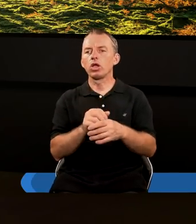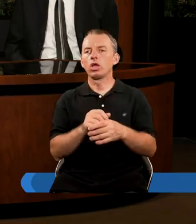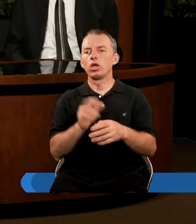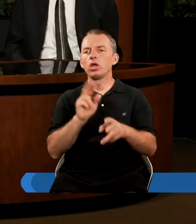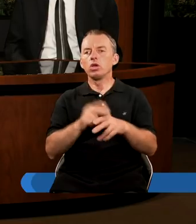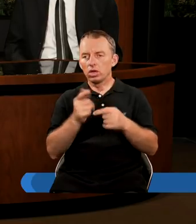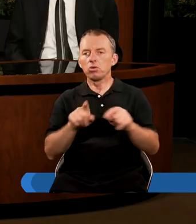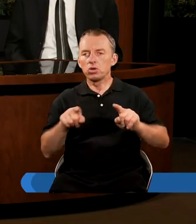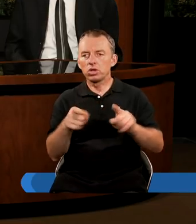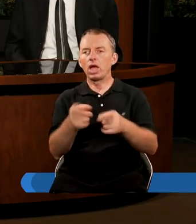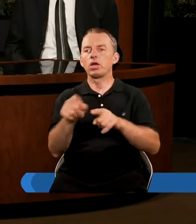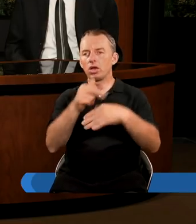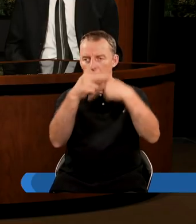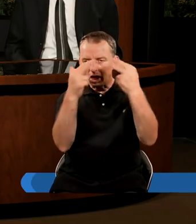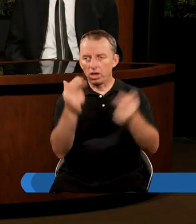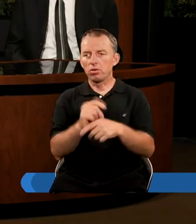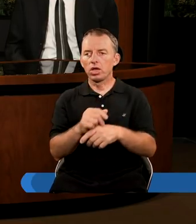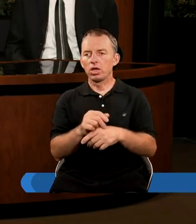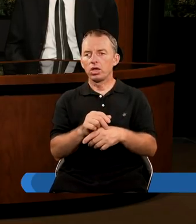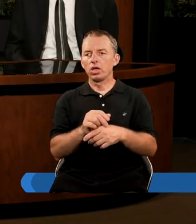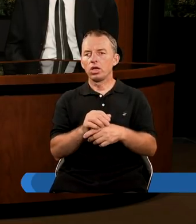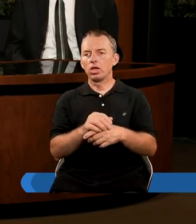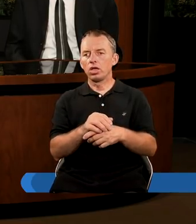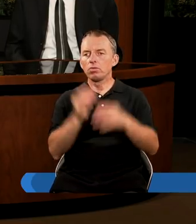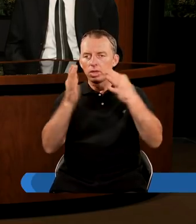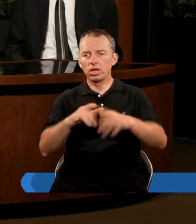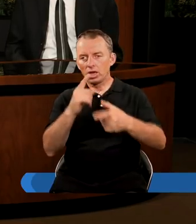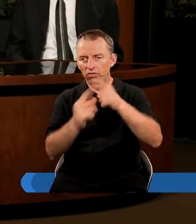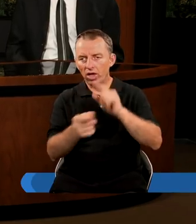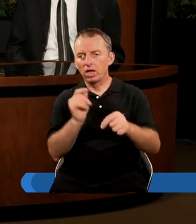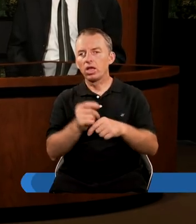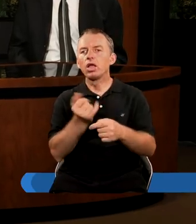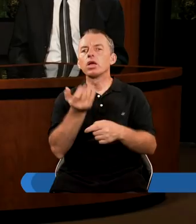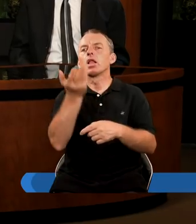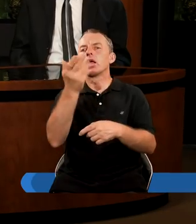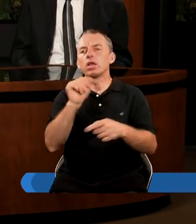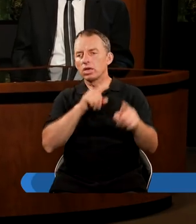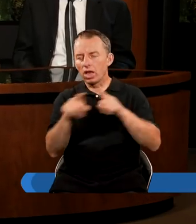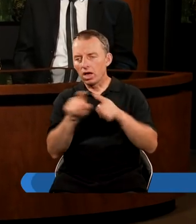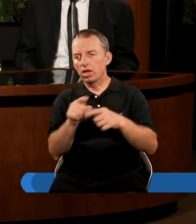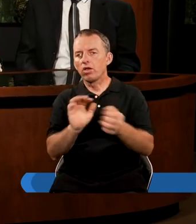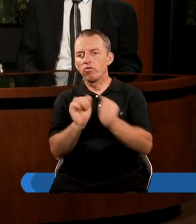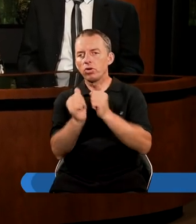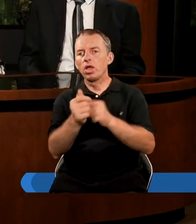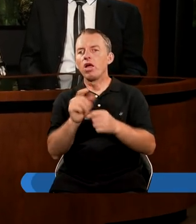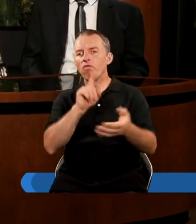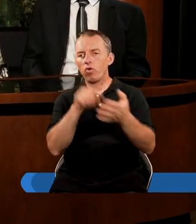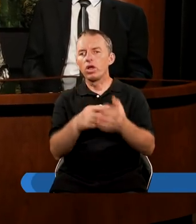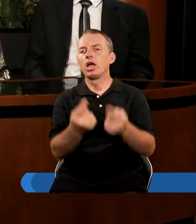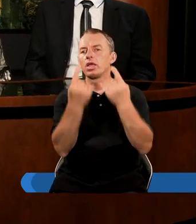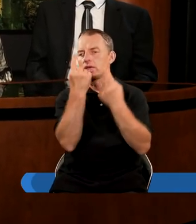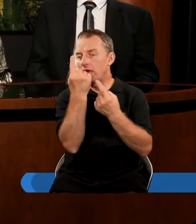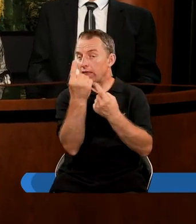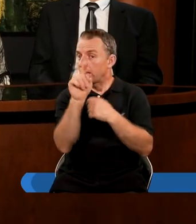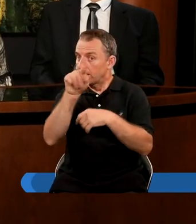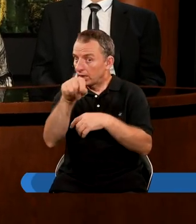które będą się działy na niebie. Wielki uci, słońca. Spadanie gwiazd. Więc jest kilkanaście znaków tam wymienionych, ale właściwie jeden